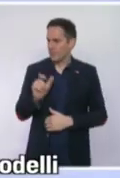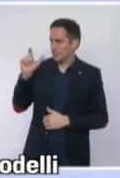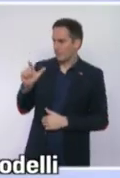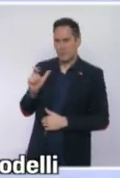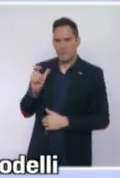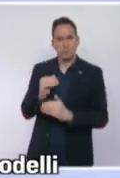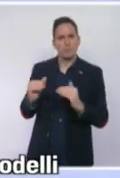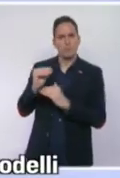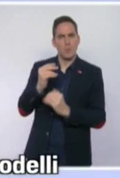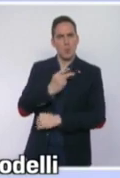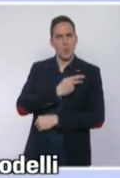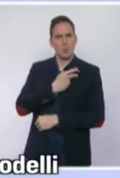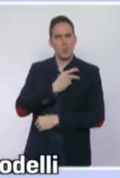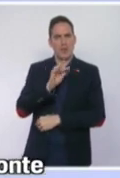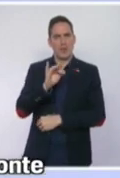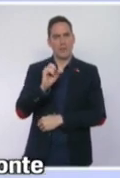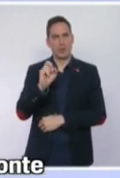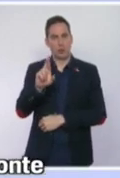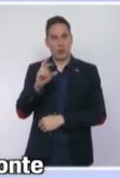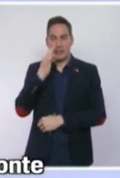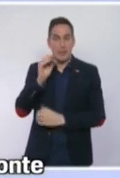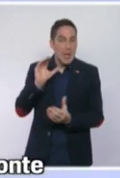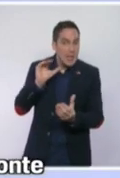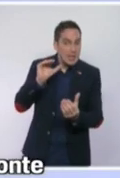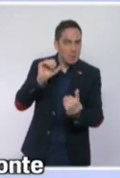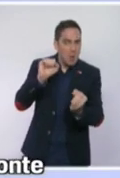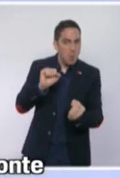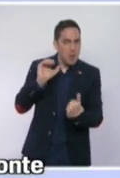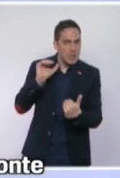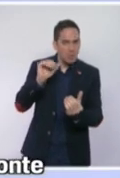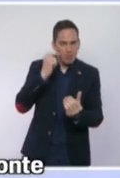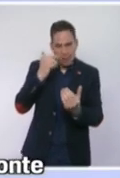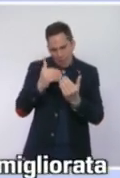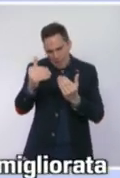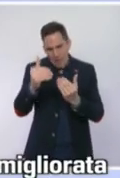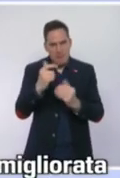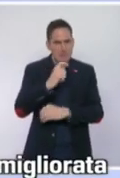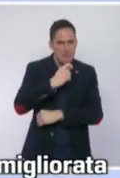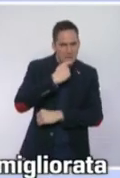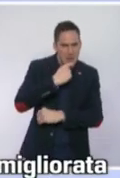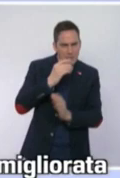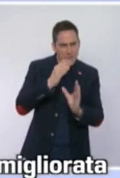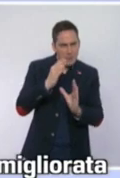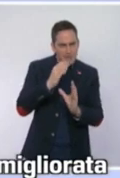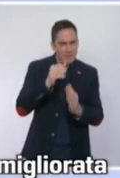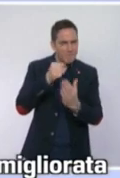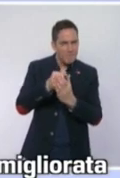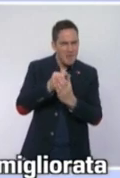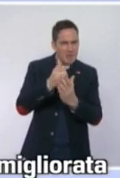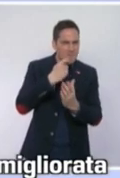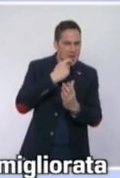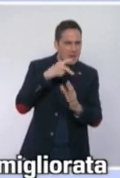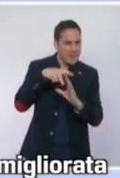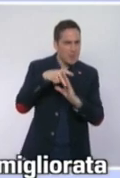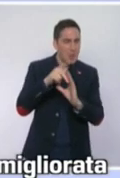Des projections, des modélisations qui peuvent nous laisser espérer, effectivement, qu'à cet horizon, de fin mars, début avril, la situation se soit suffisamment détendue à l